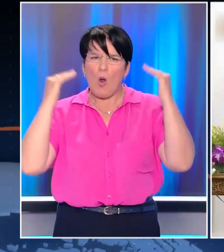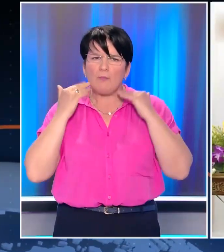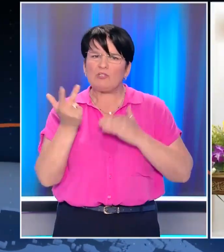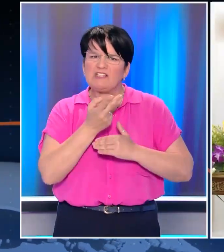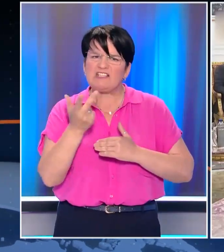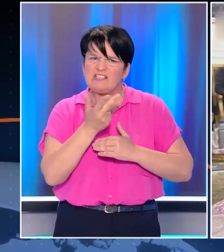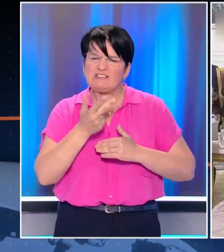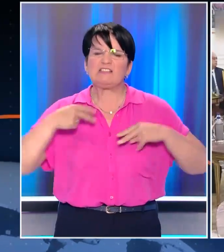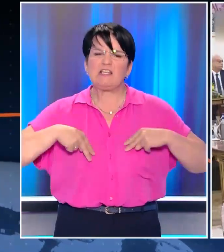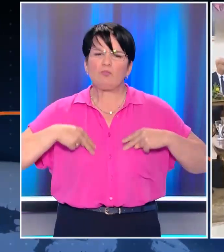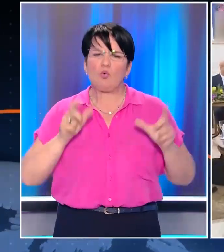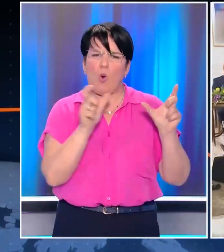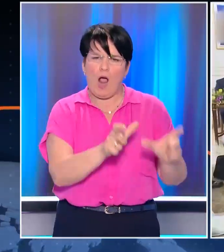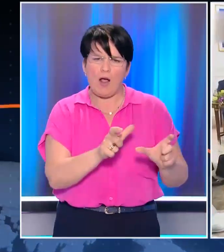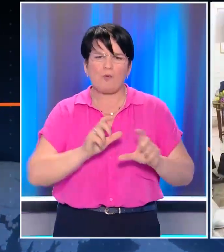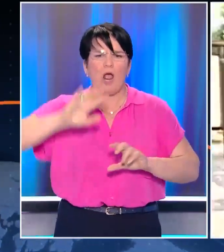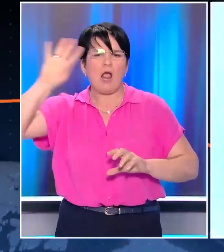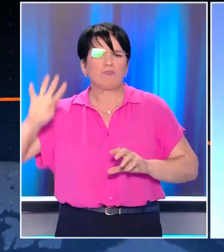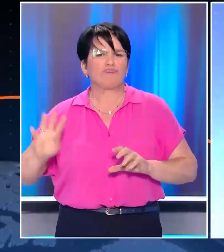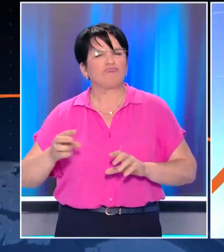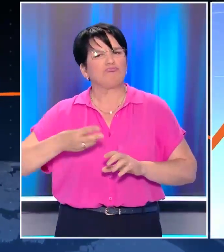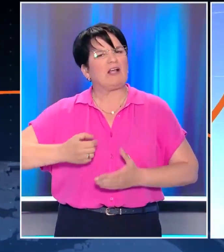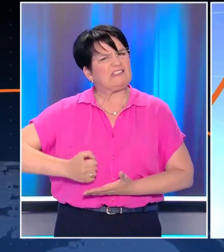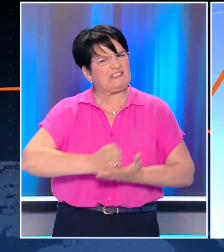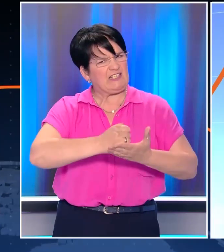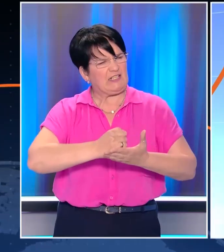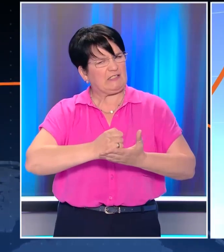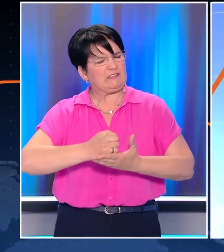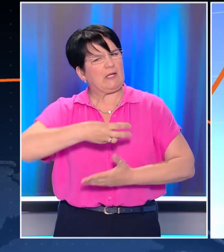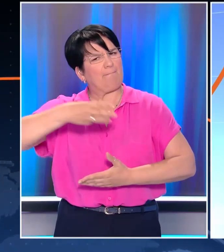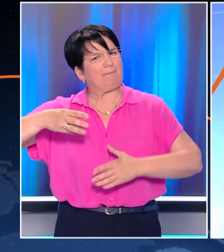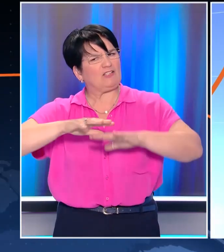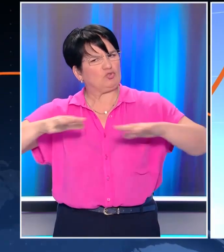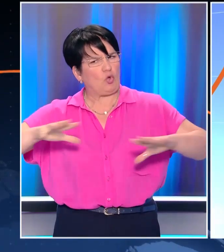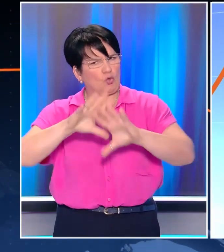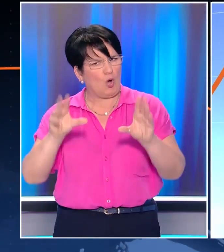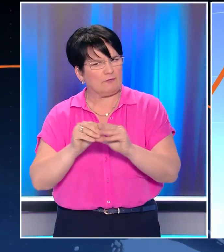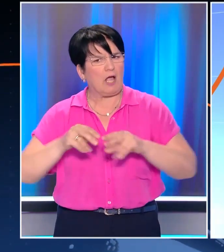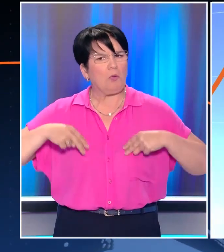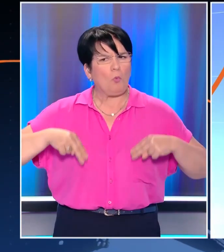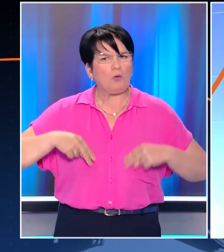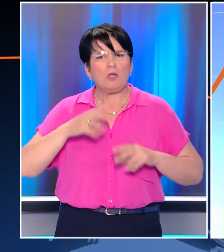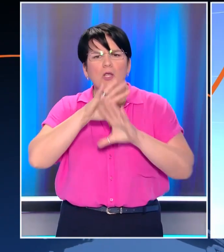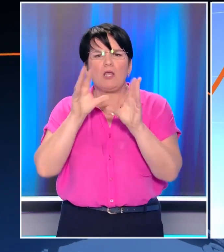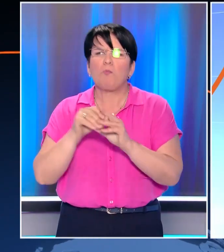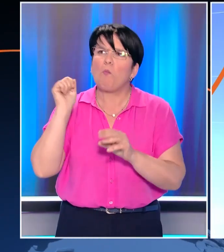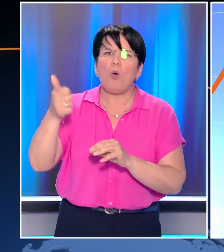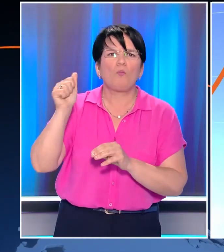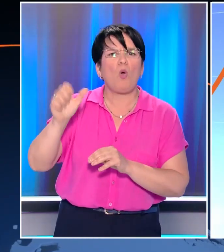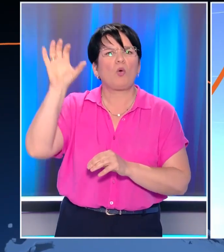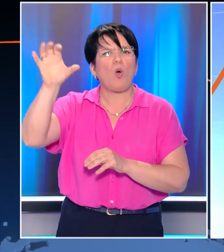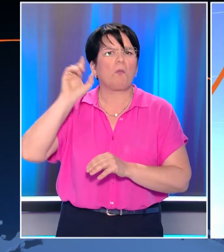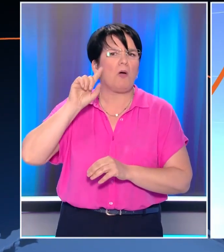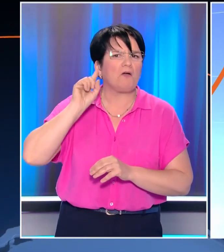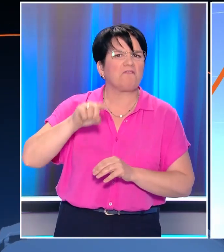ενίσχυση της ασφάλειας και της σταθερότητας στην Ανατολική Μεσόγειο. Οι υπουργοί εξέφρασαν την ανησυχία τους και καταδίκασαν κάθε μονομορή ενέργεια που